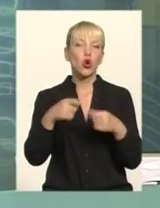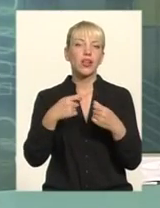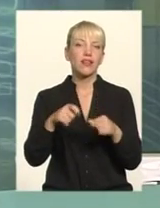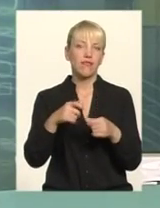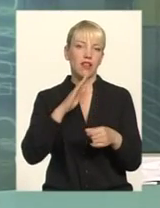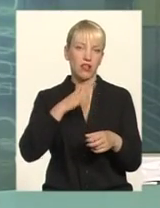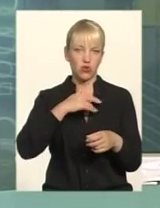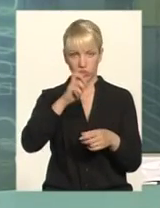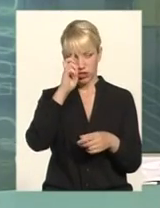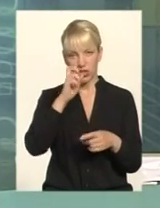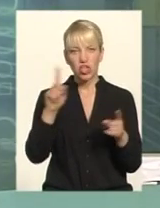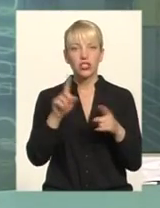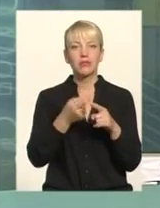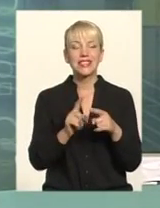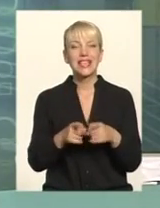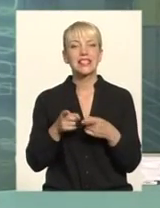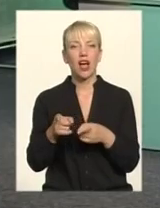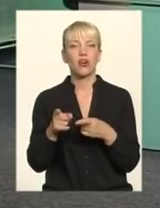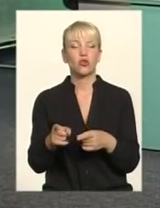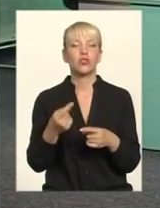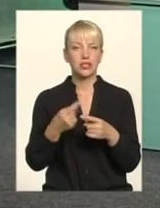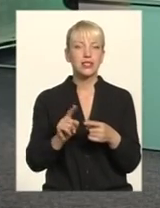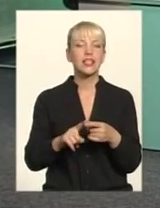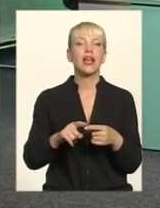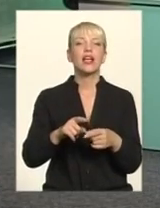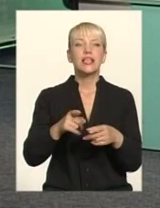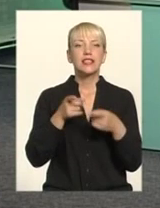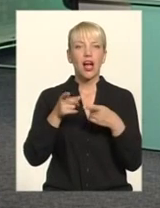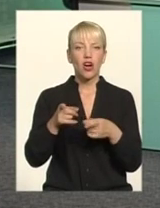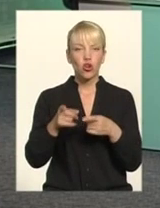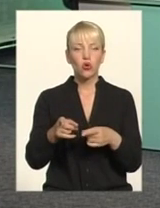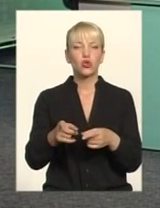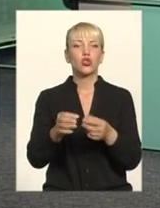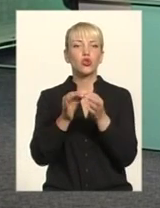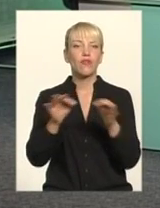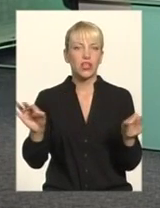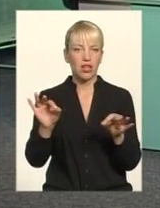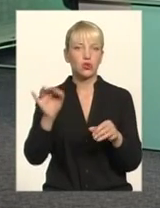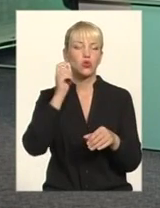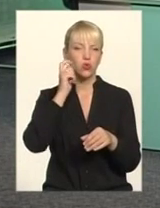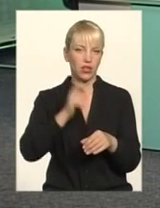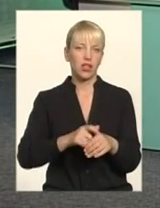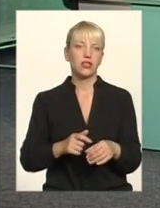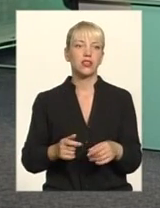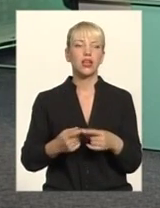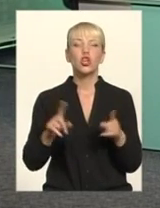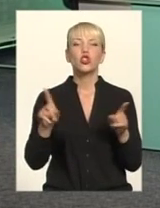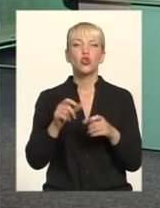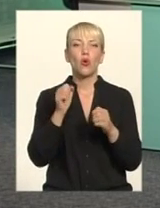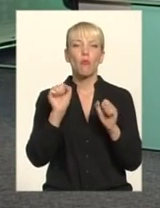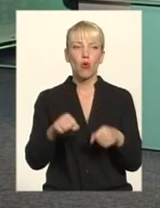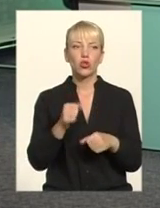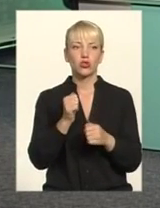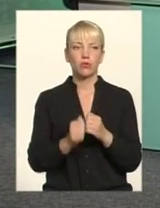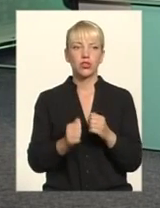ми говоримо Сувереність України і самим існуванням держави України Що робити на сьогоднішній день кожен мешканець